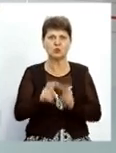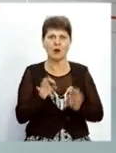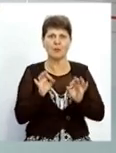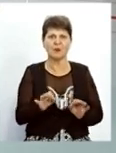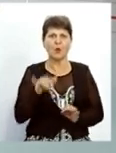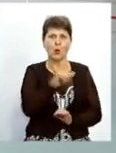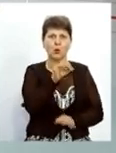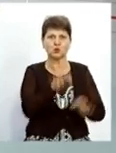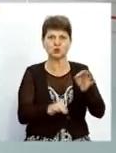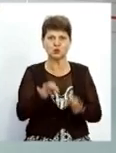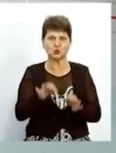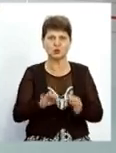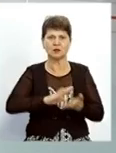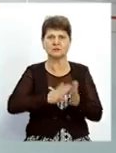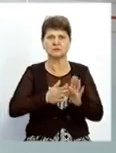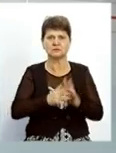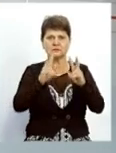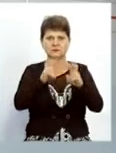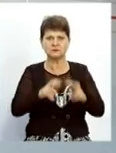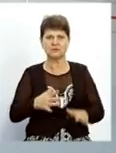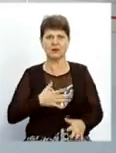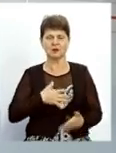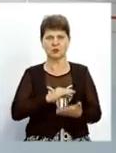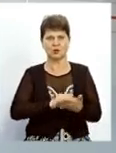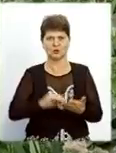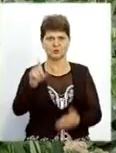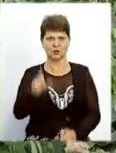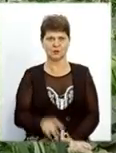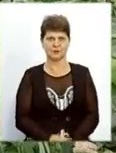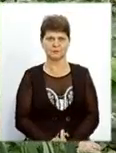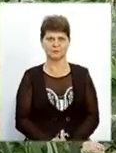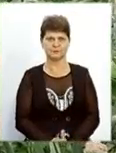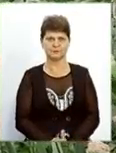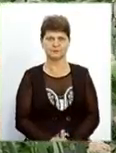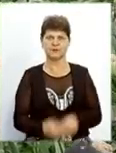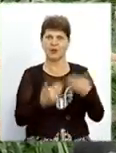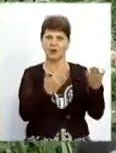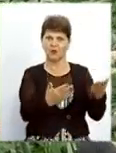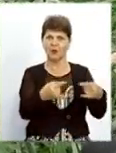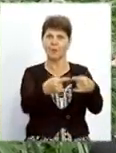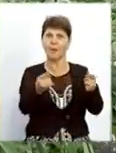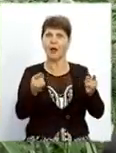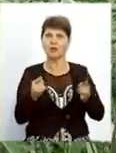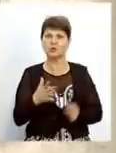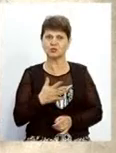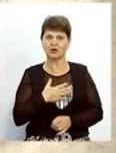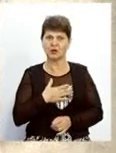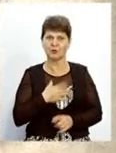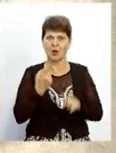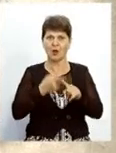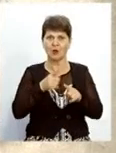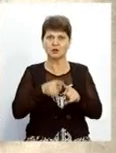у судах. У ситуації спробувала розібратись Олена Карбівська. Ось балкончик мій, ось